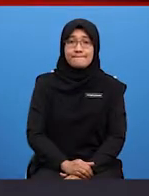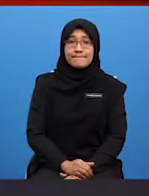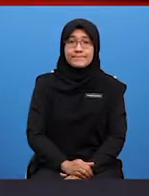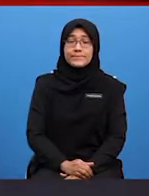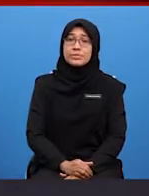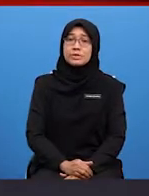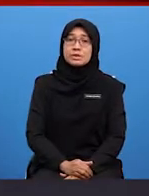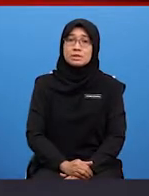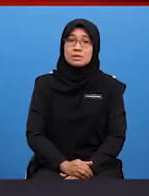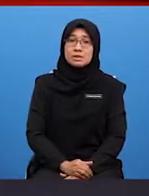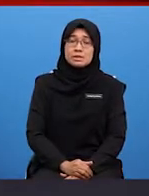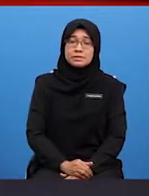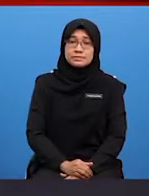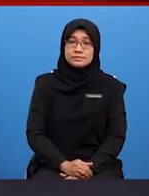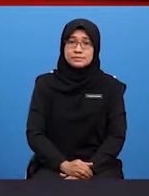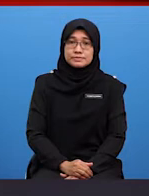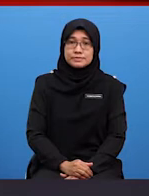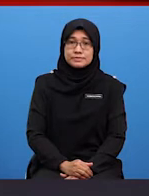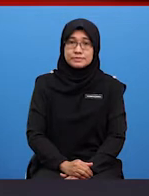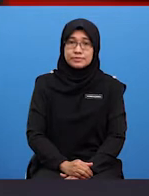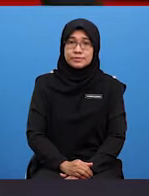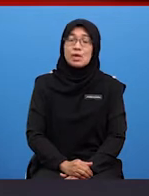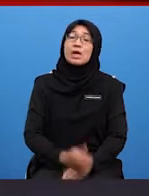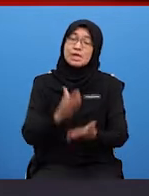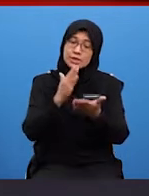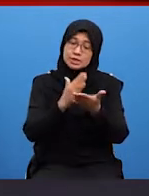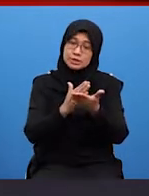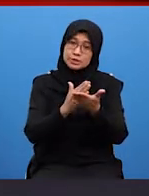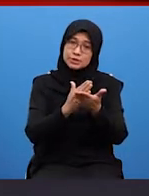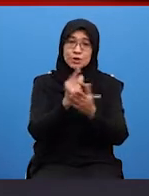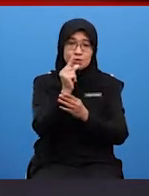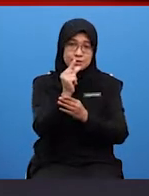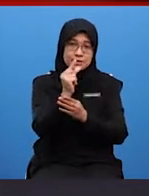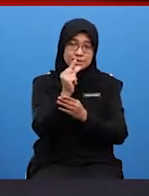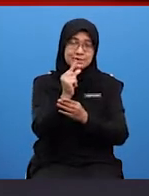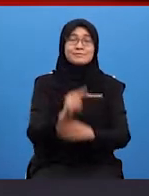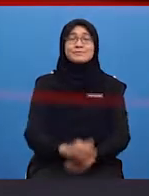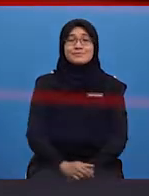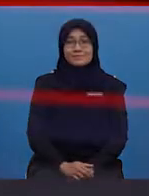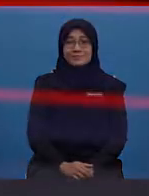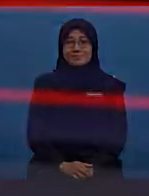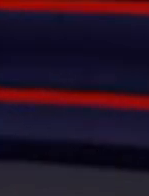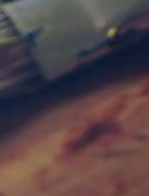kita berusaha lagi, kita berhenti sepertinya Bersama dalam rancangan program Canvas SV